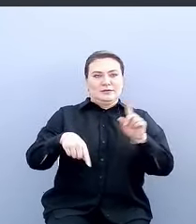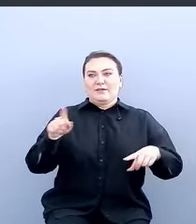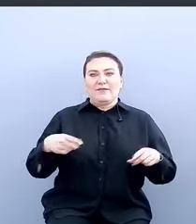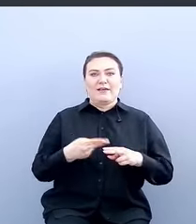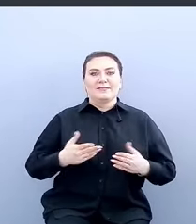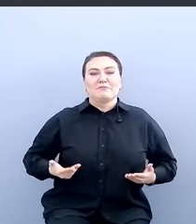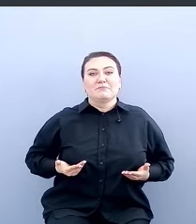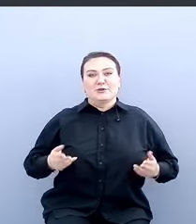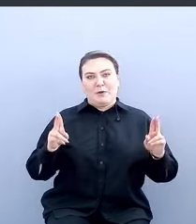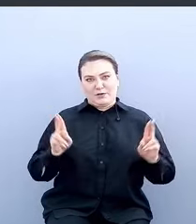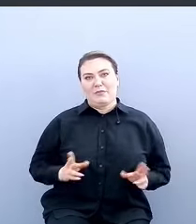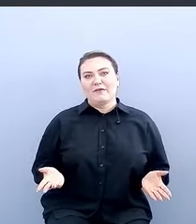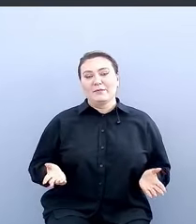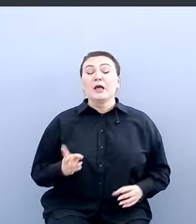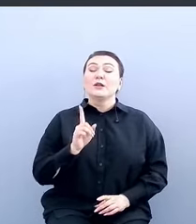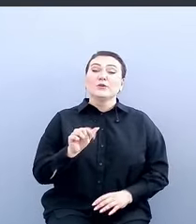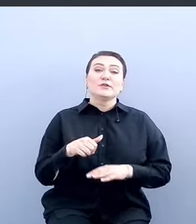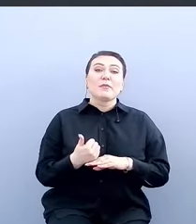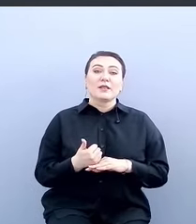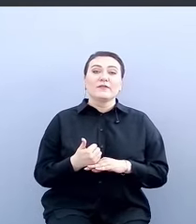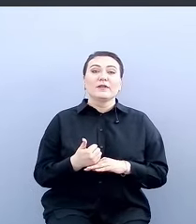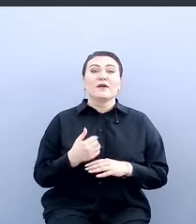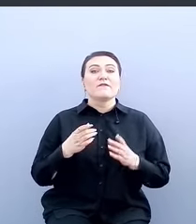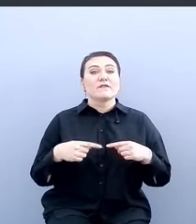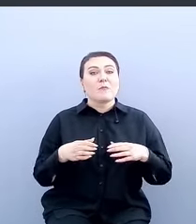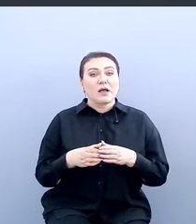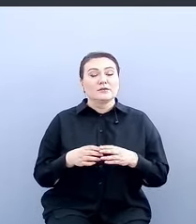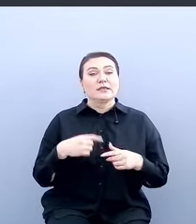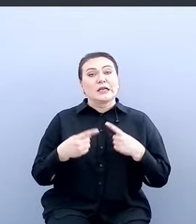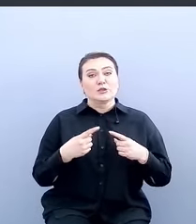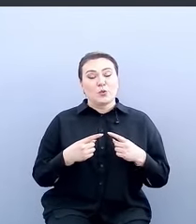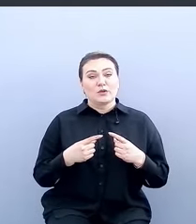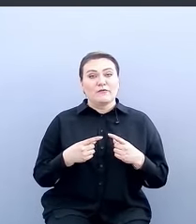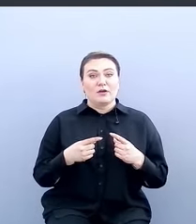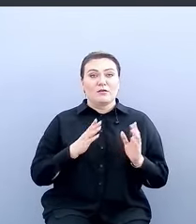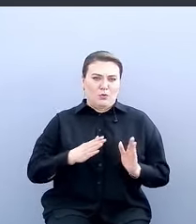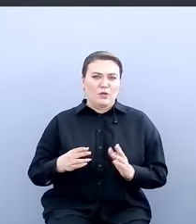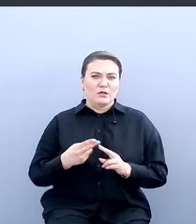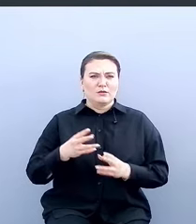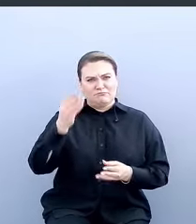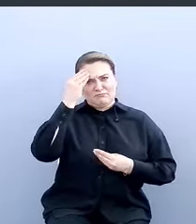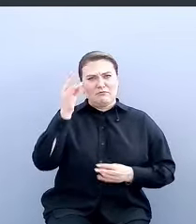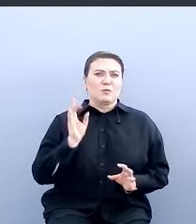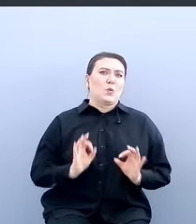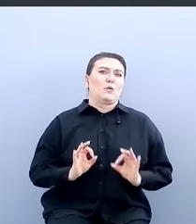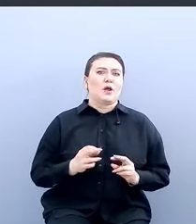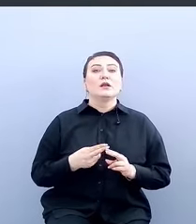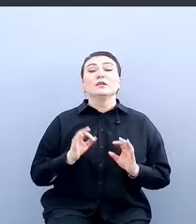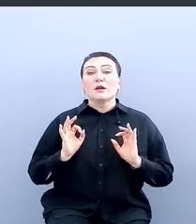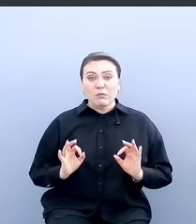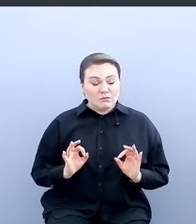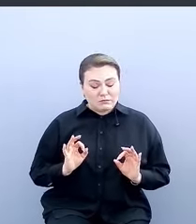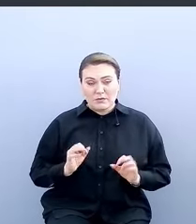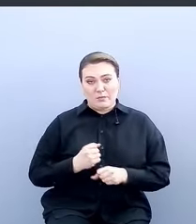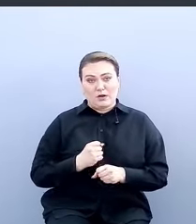что самое главное, компании традиционного уклада это воспринимается нормально, это работает. Ну, то есть,